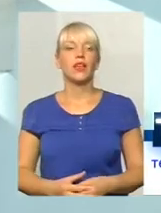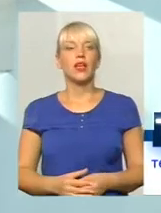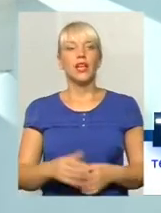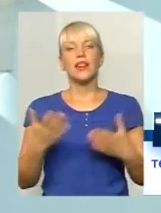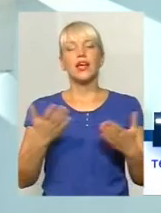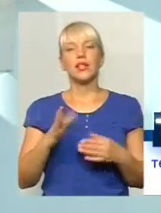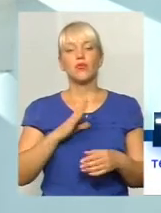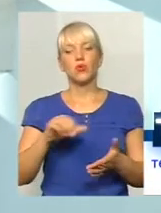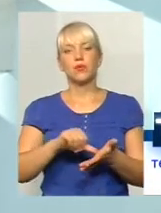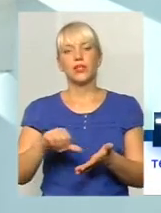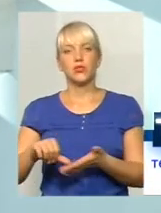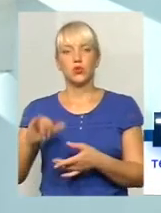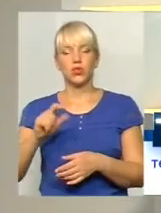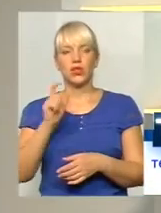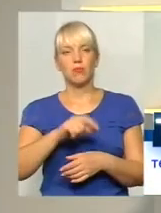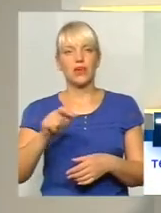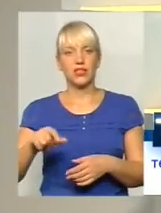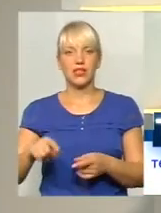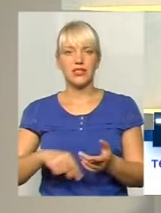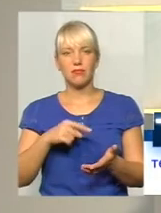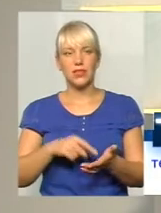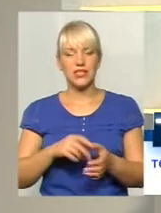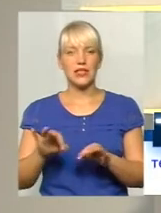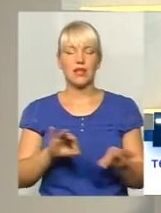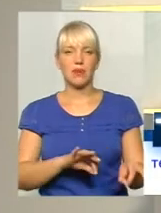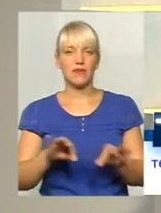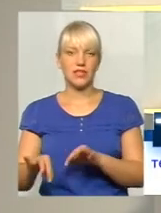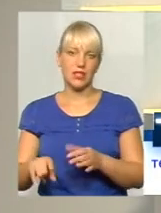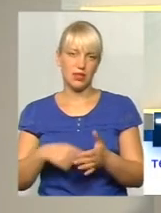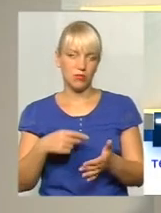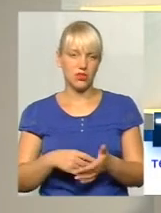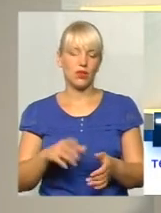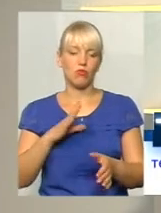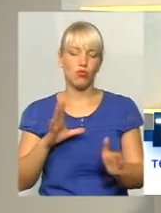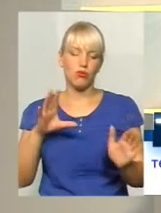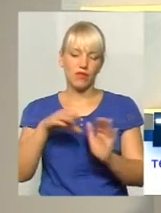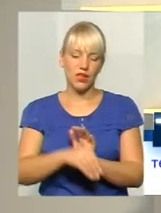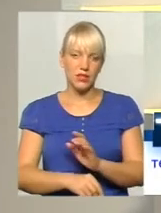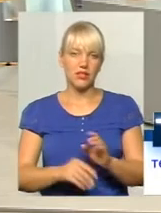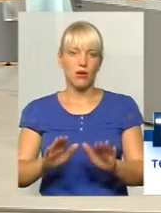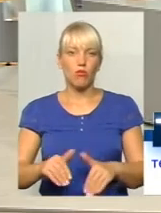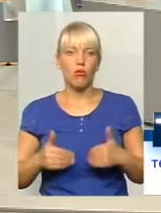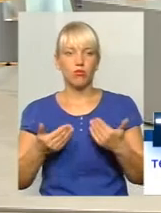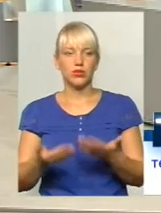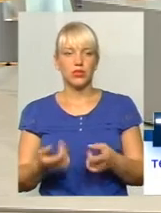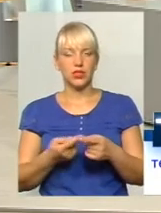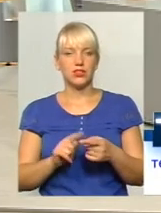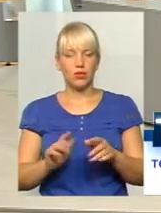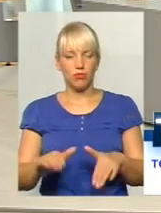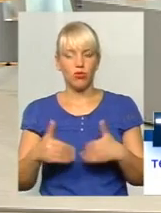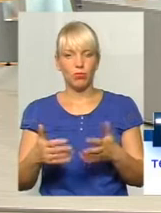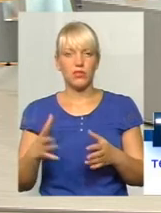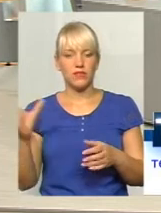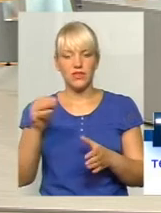на якій були присутні і мешканці міста, і перевізники міста, були внесені пропозиції. Дані пропозиції, вони всі